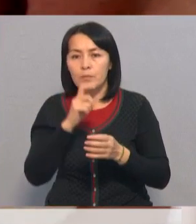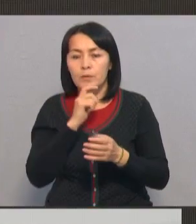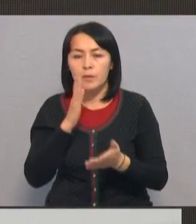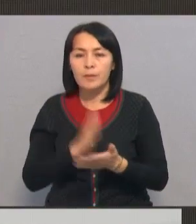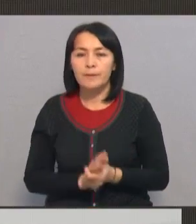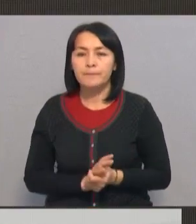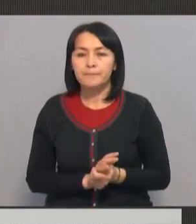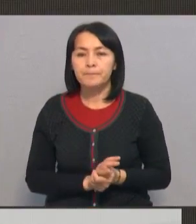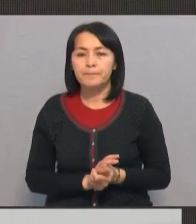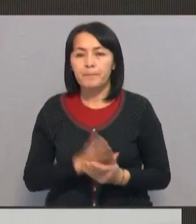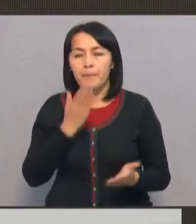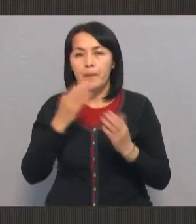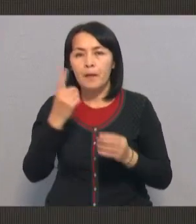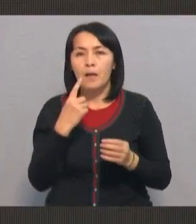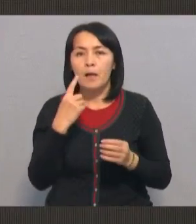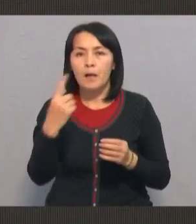жоғымез.